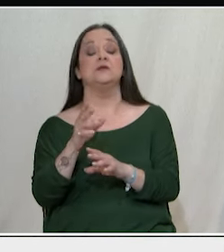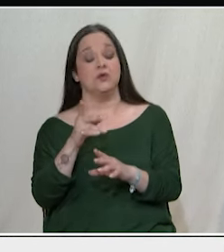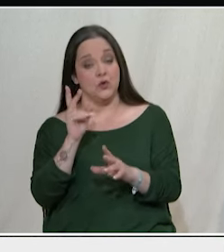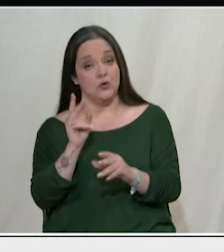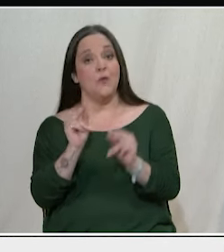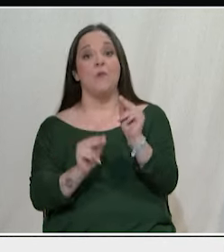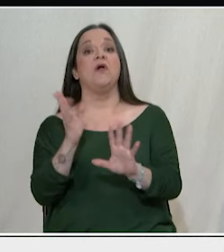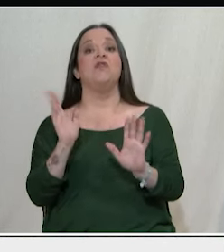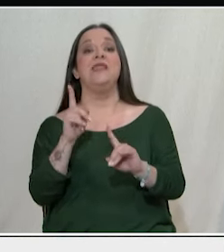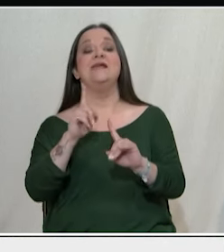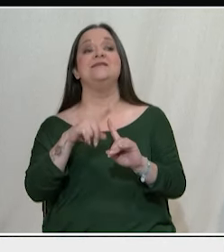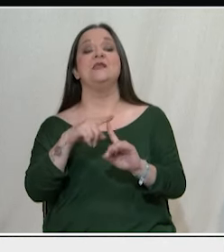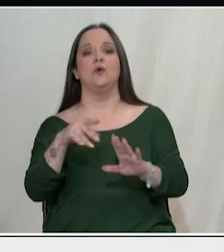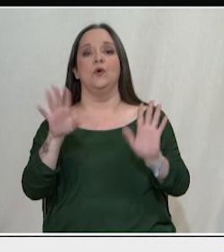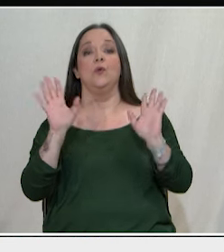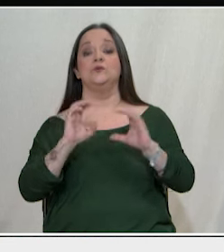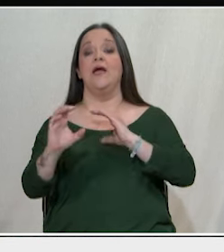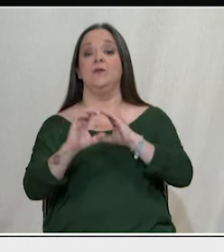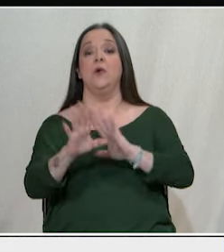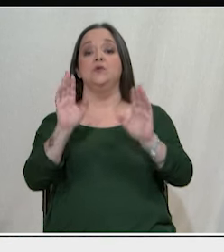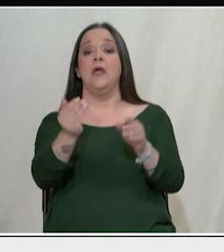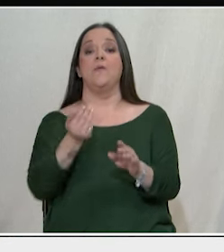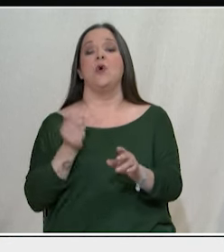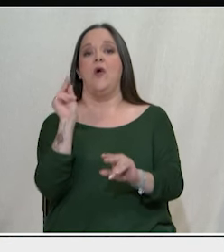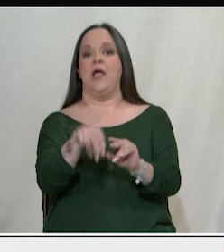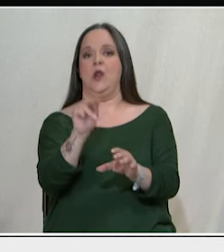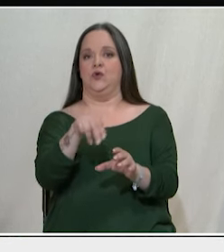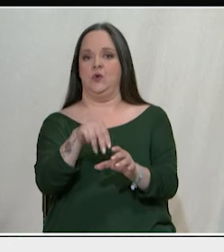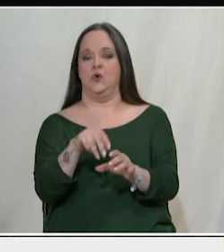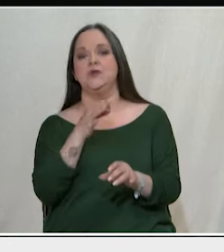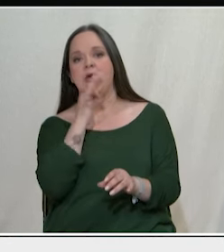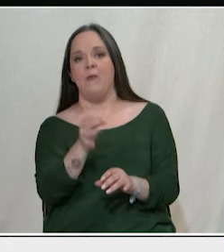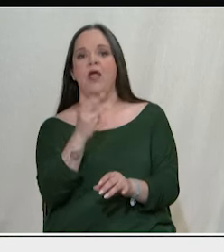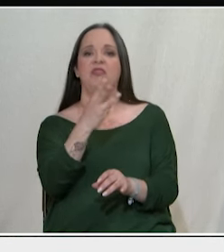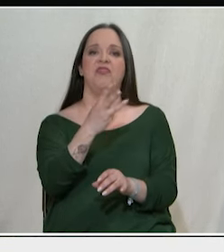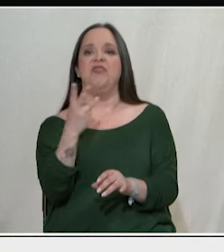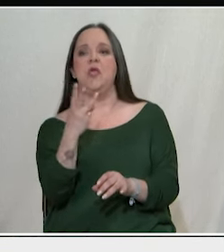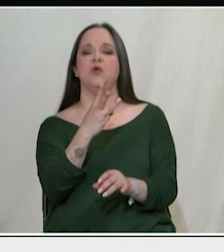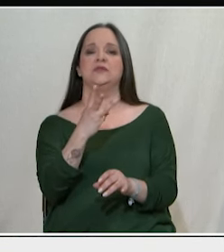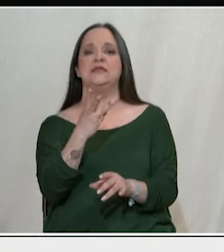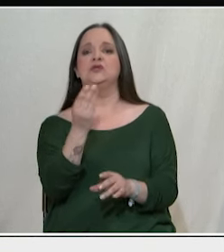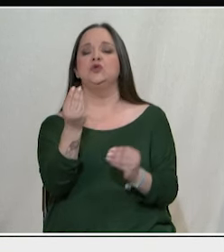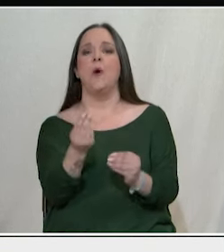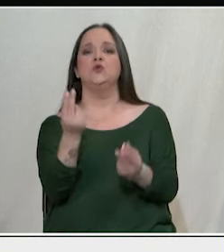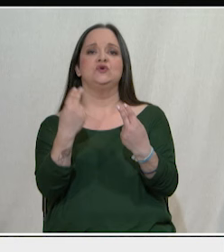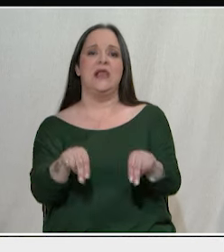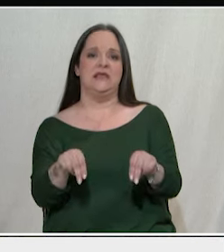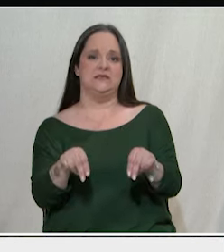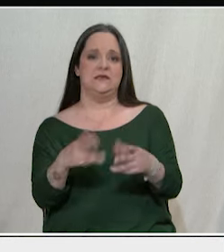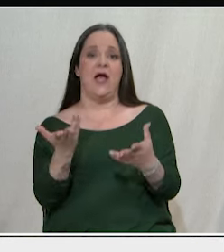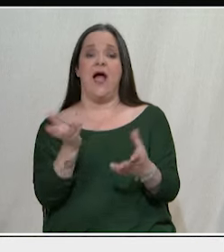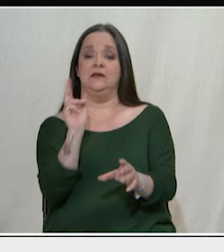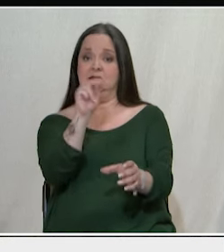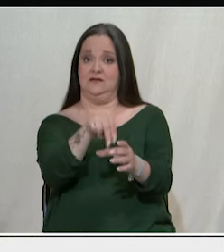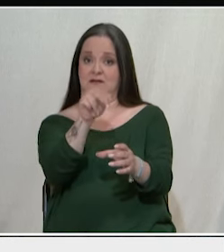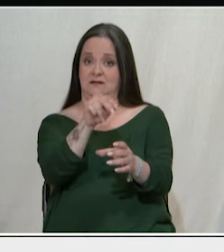το πρόβλημα δεν είναι επικοινωνιακό και προεκλογικό. Δηλαδή να πούμε δύο-τρεις συνταγές που αν κάποιος πάρει πολλές ψήφους